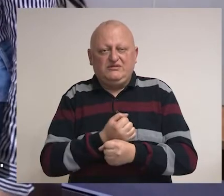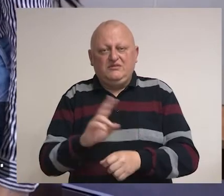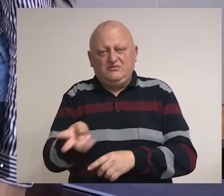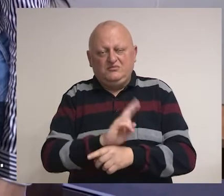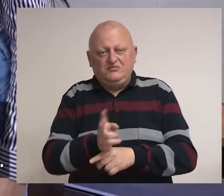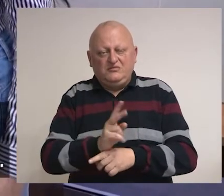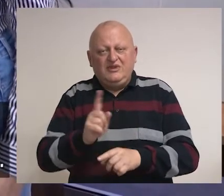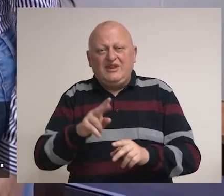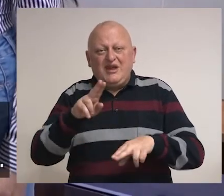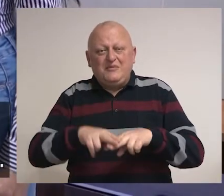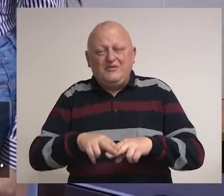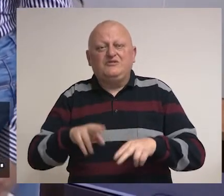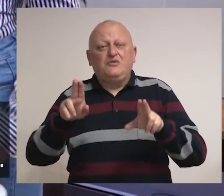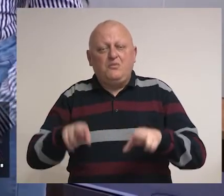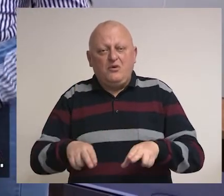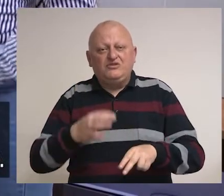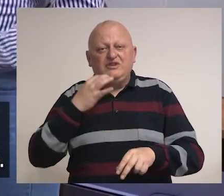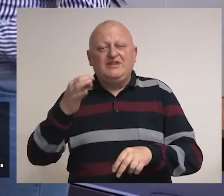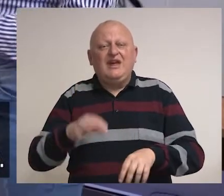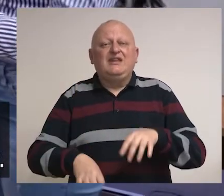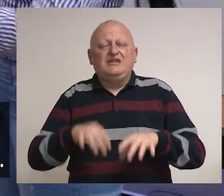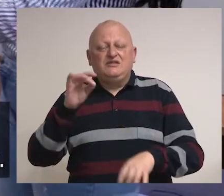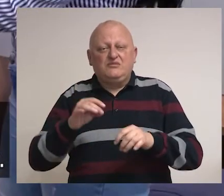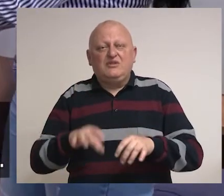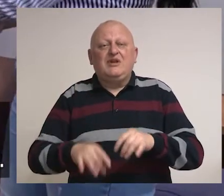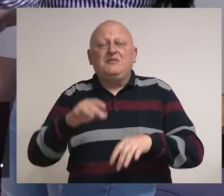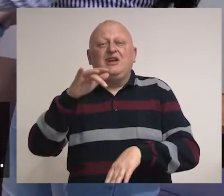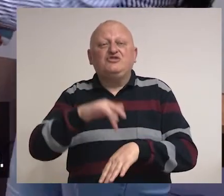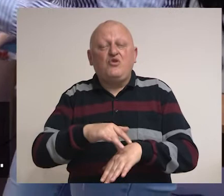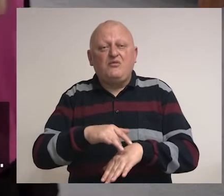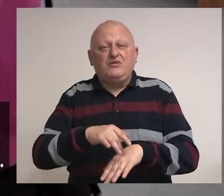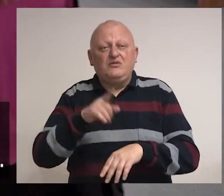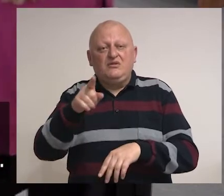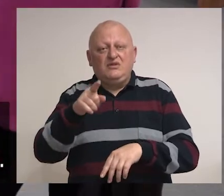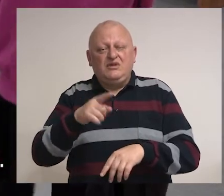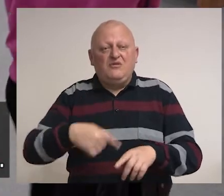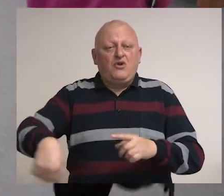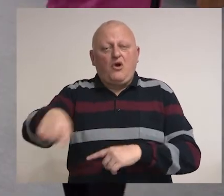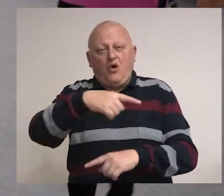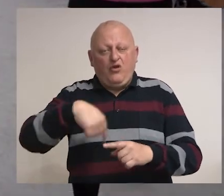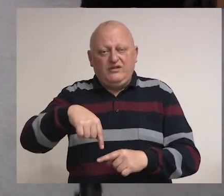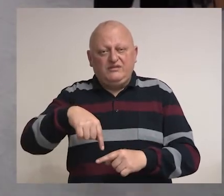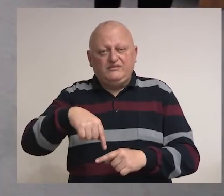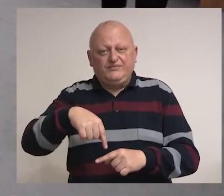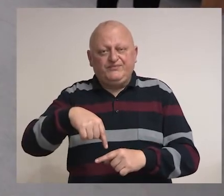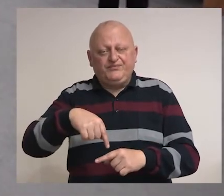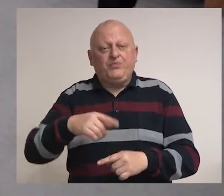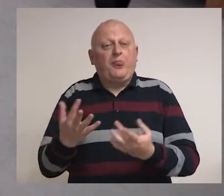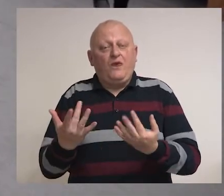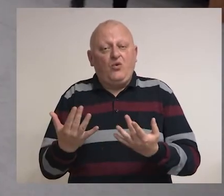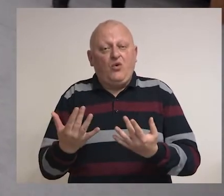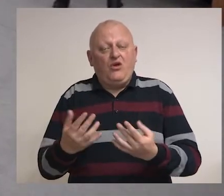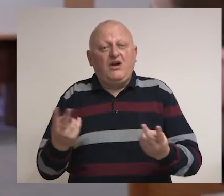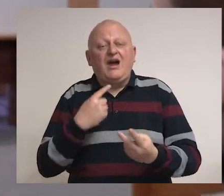Zloupotrebe i nepravilnosti su moguće i na dan izbora, na biračkom mjestu ili u njegovoj okolini. Ukoliko,